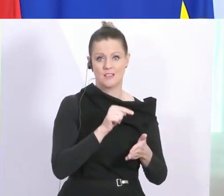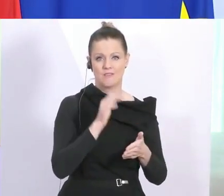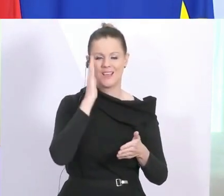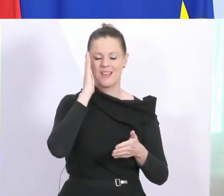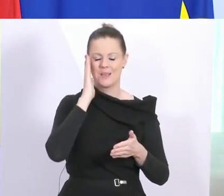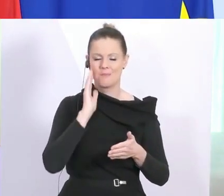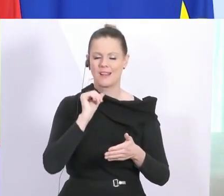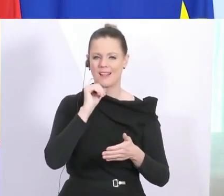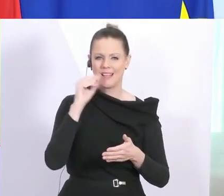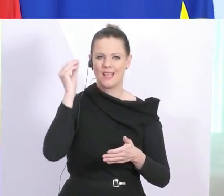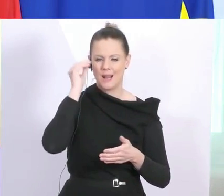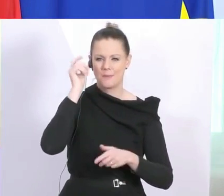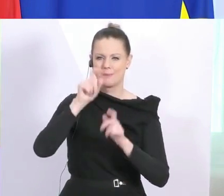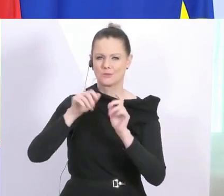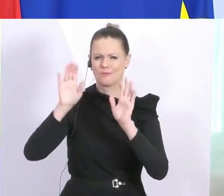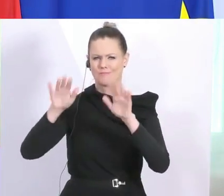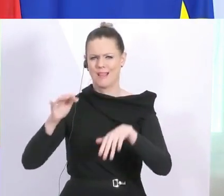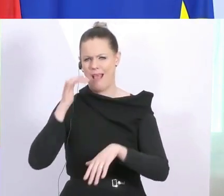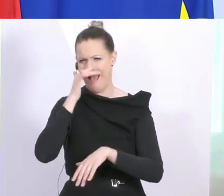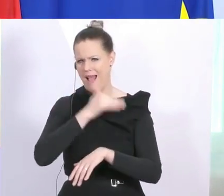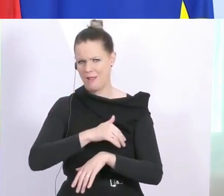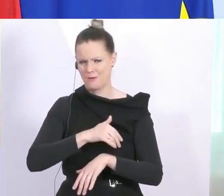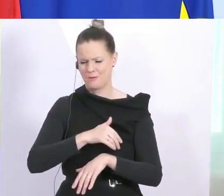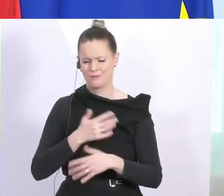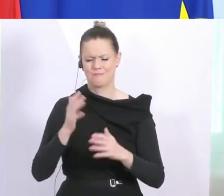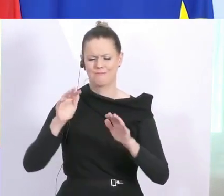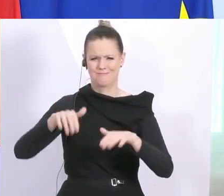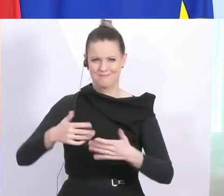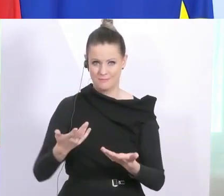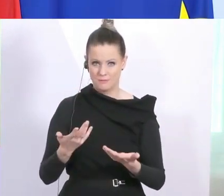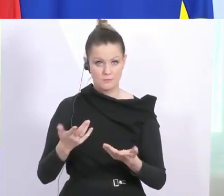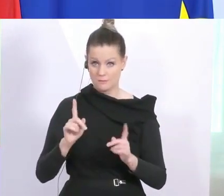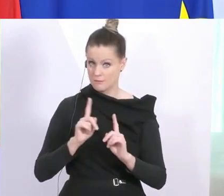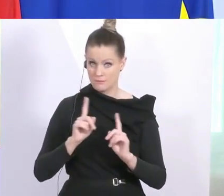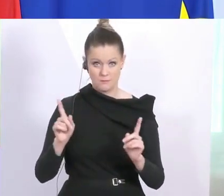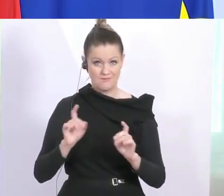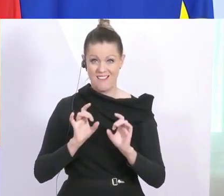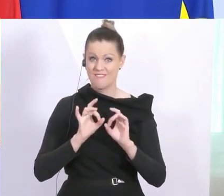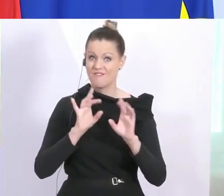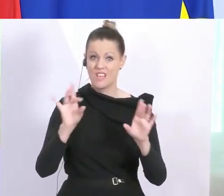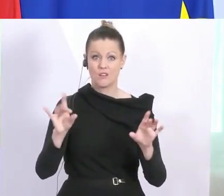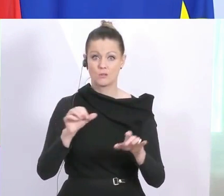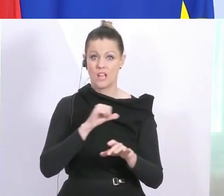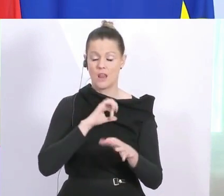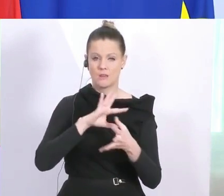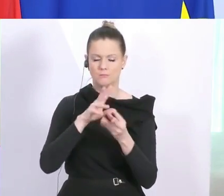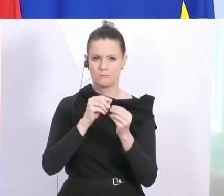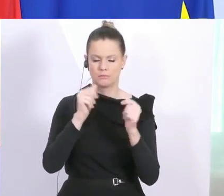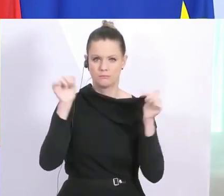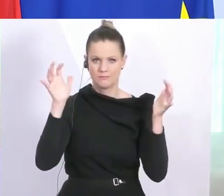Beschwichtigern, reden wir uns die Probleme nicht schön. Das Virus wird nicht von alleine verschwinden.